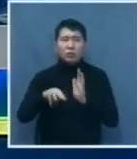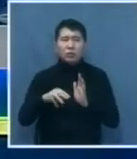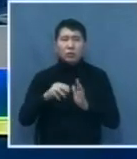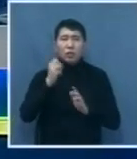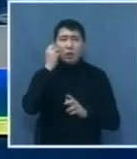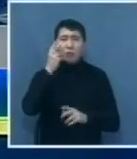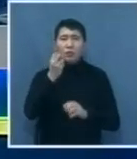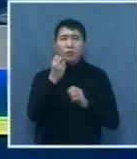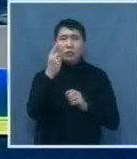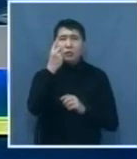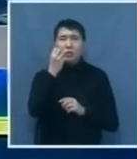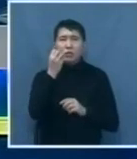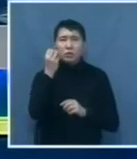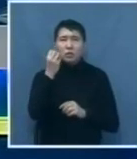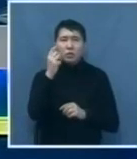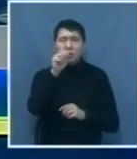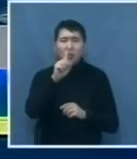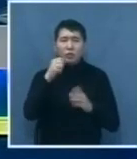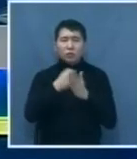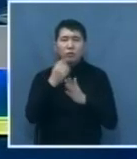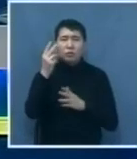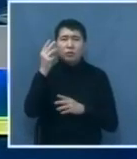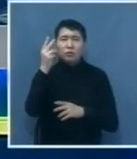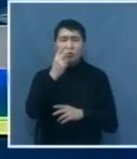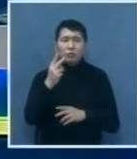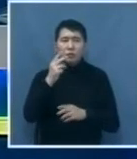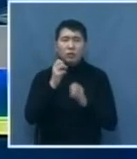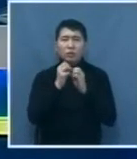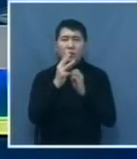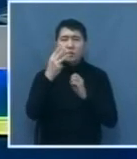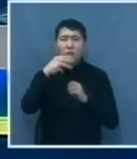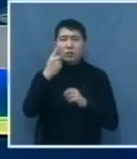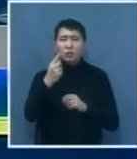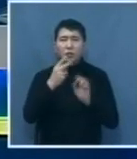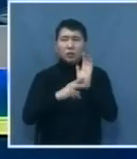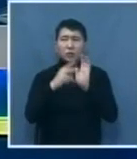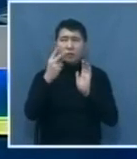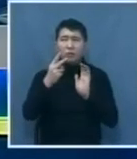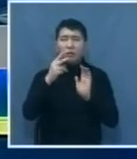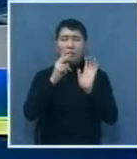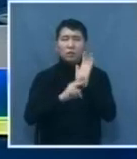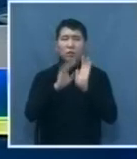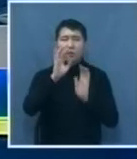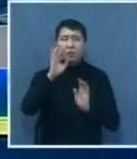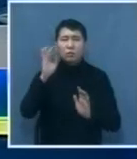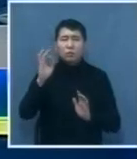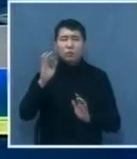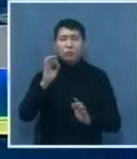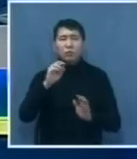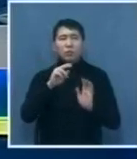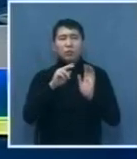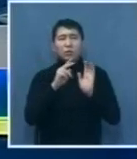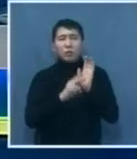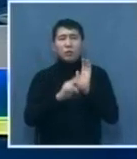16 ноября с 13 по телефону 13-31-872-32-70-03-00-70-09